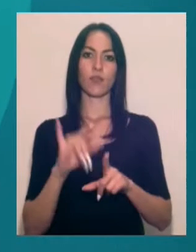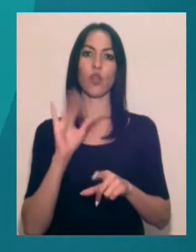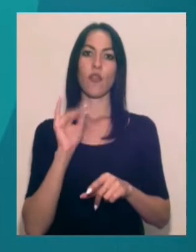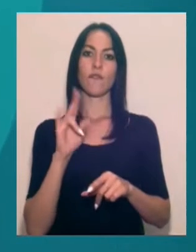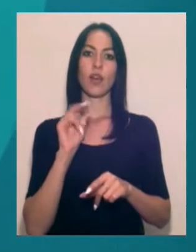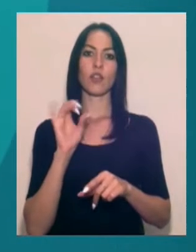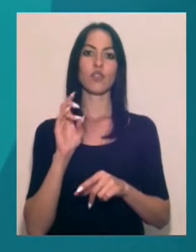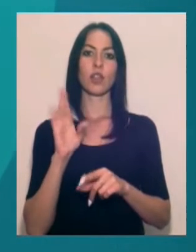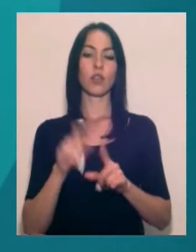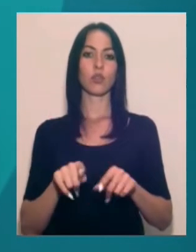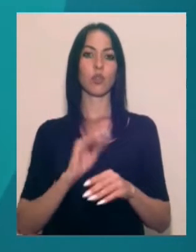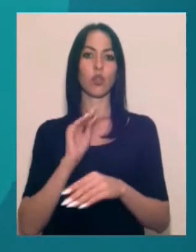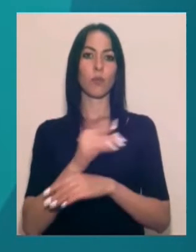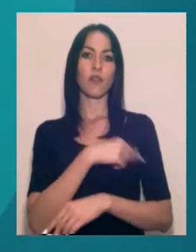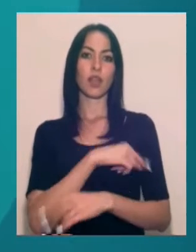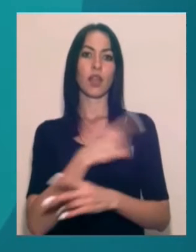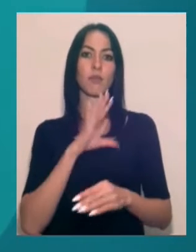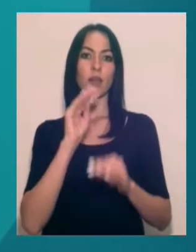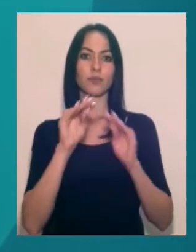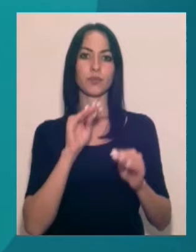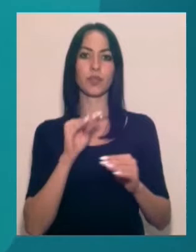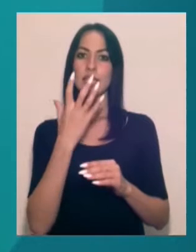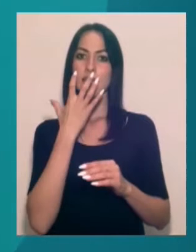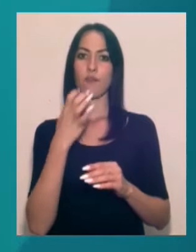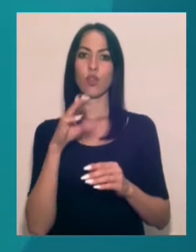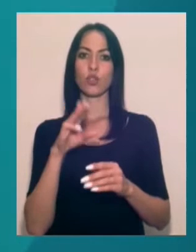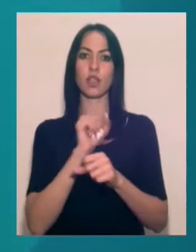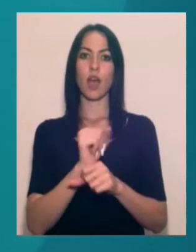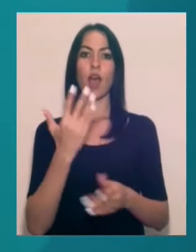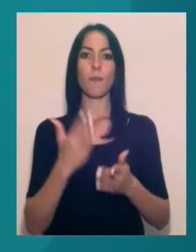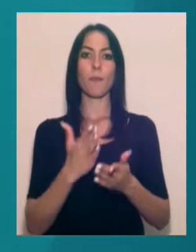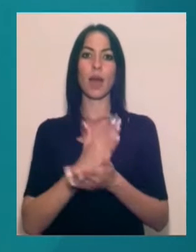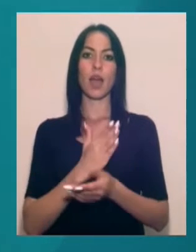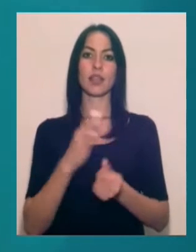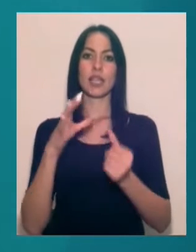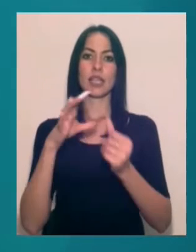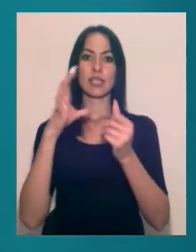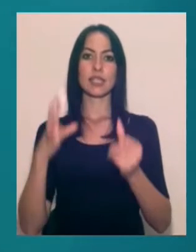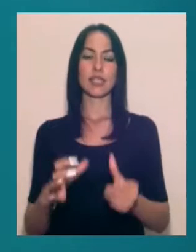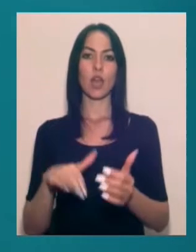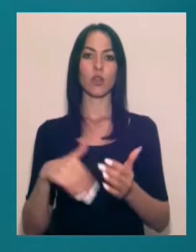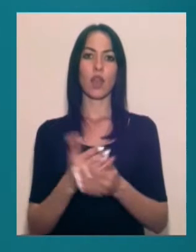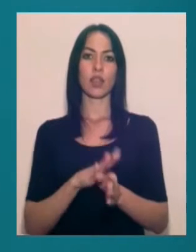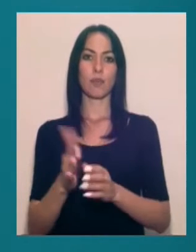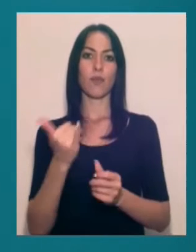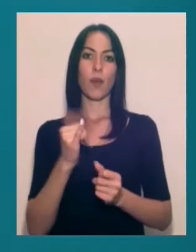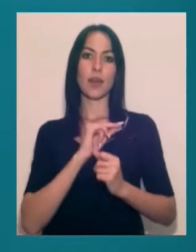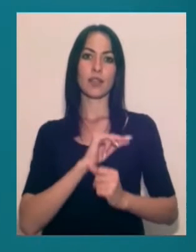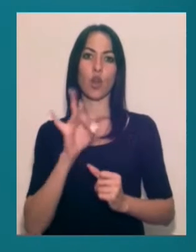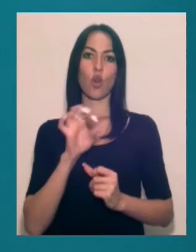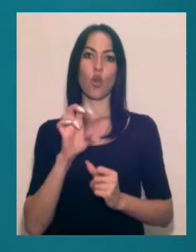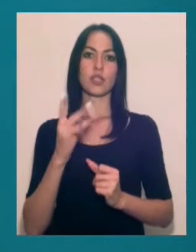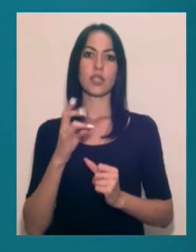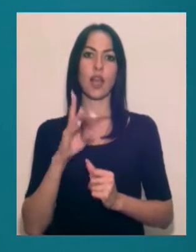Черненко також додав, лікарня має бути оснащена кисневою станцією, або ж мати цистерни для наповнення. Нині працівники Роздільнянського